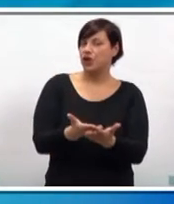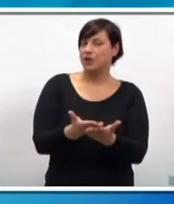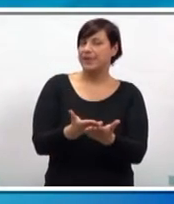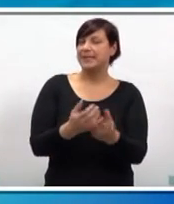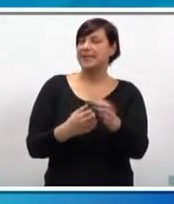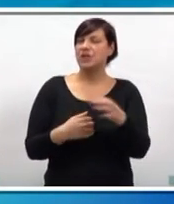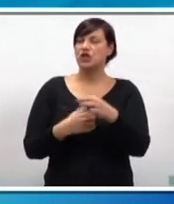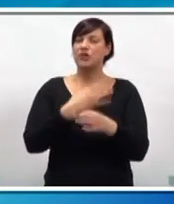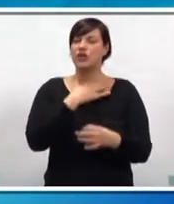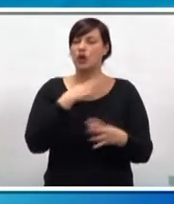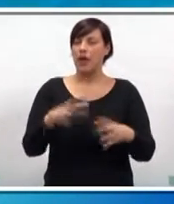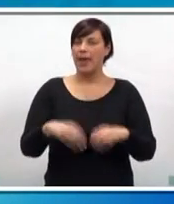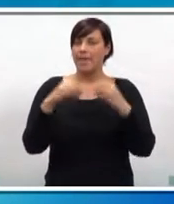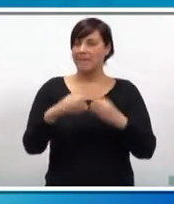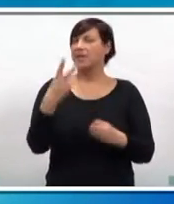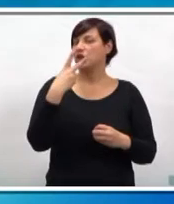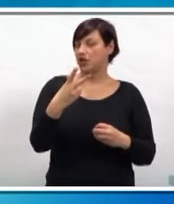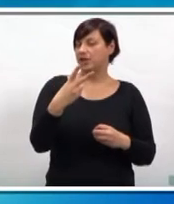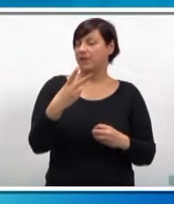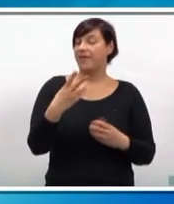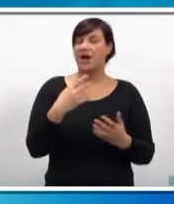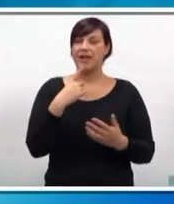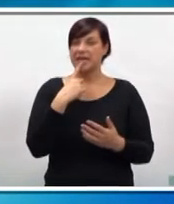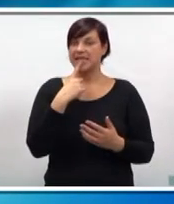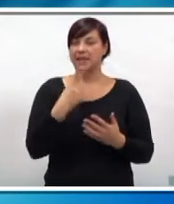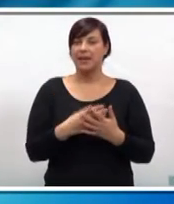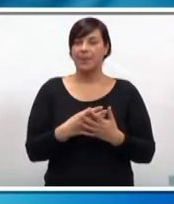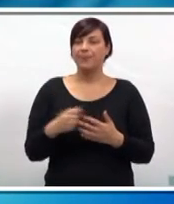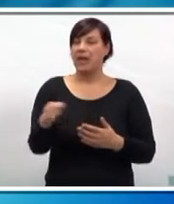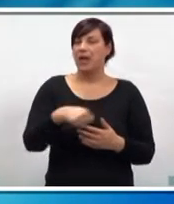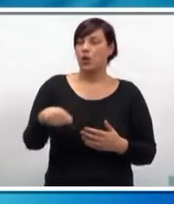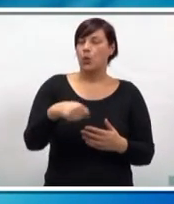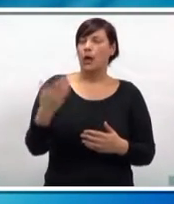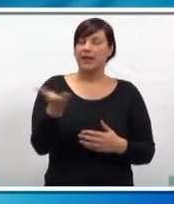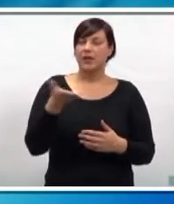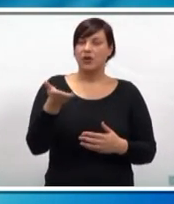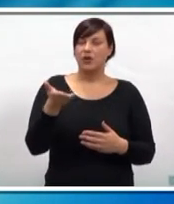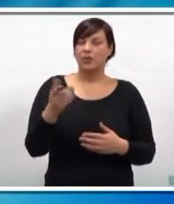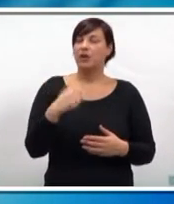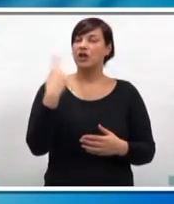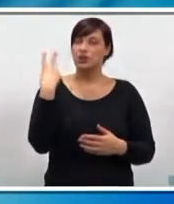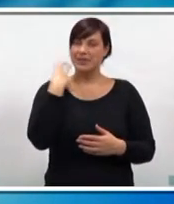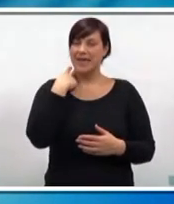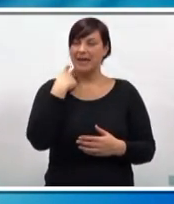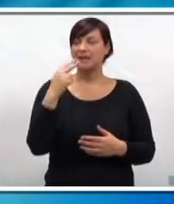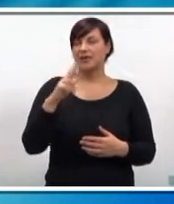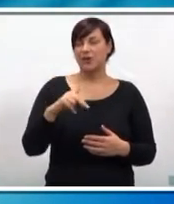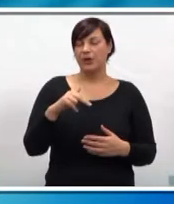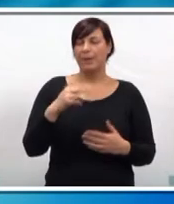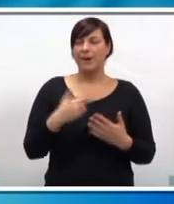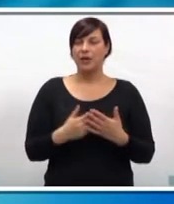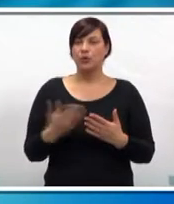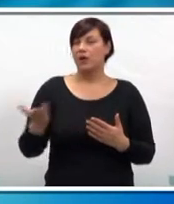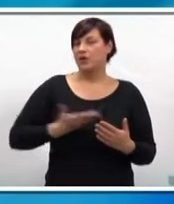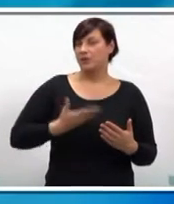iz osnovnih škola, bira još dva strana jezika, kuhari, konobari, oni uz engleski jezik koji imaju